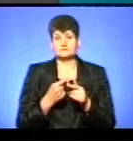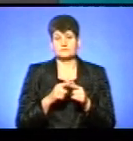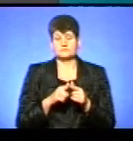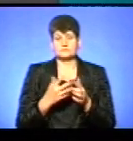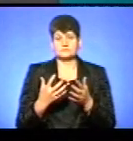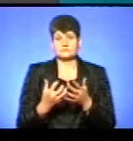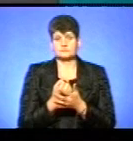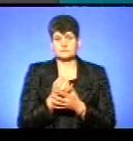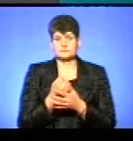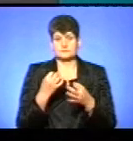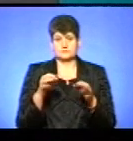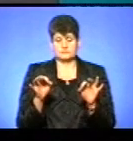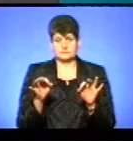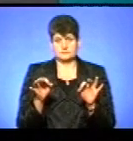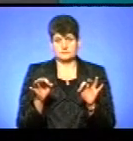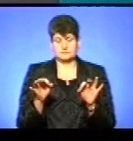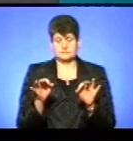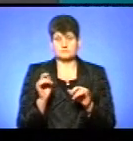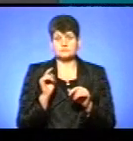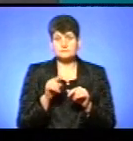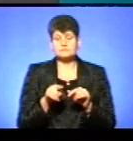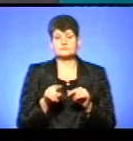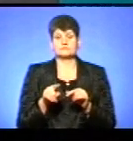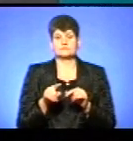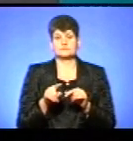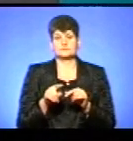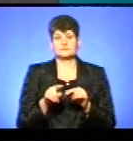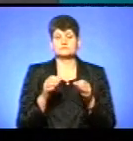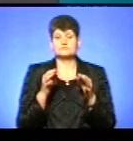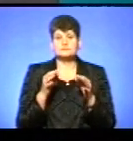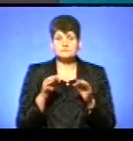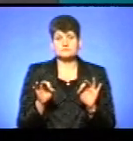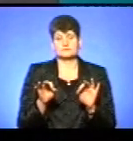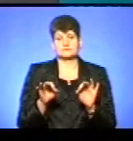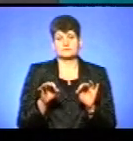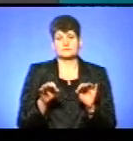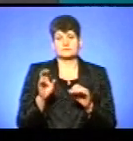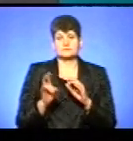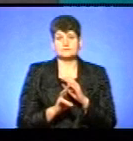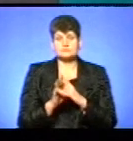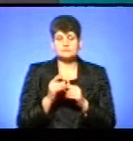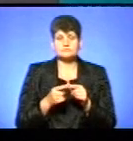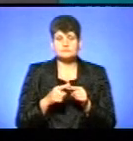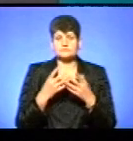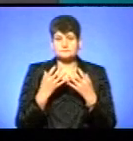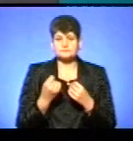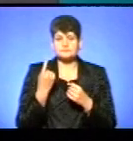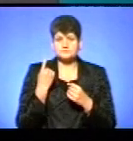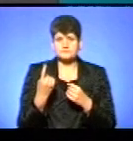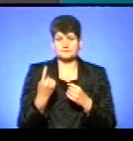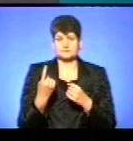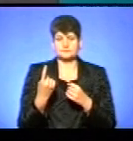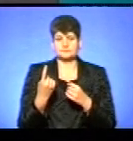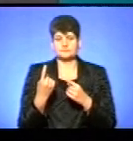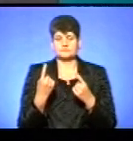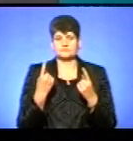незалежності. Тому автокефальна церква – це ще одна дуже вагома цеглина